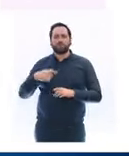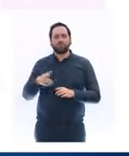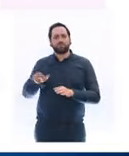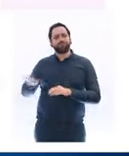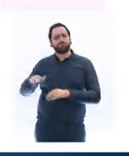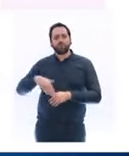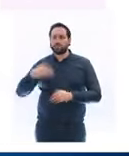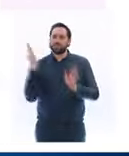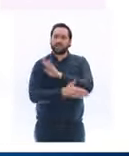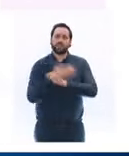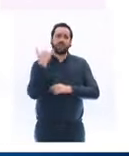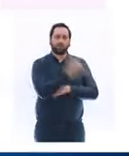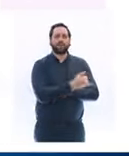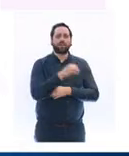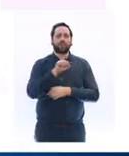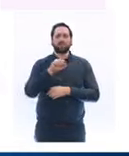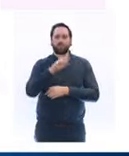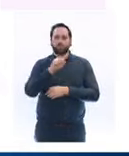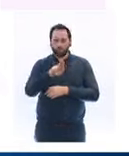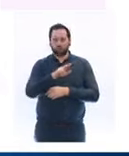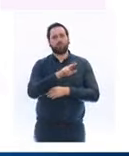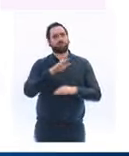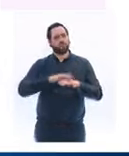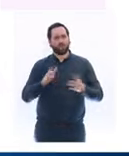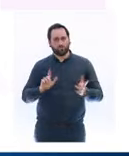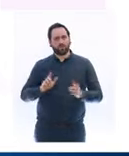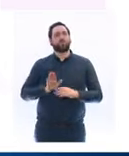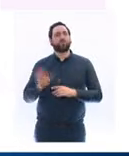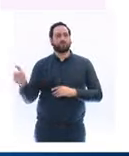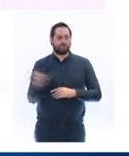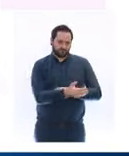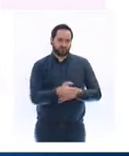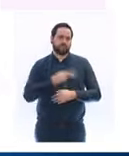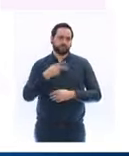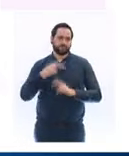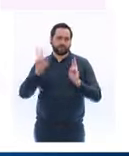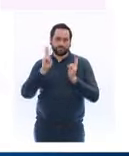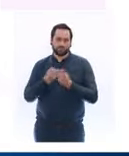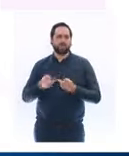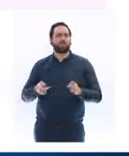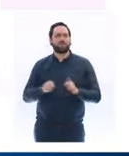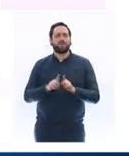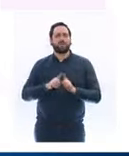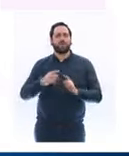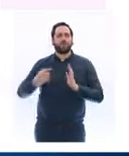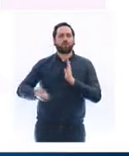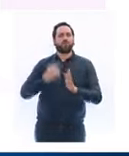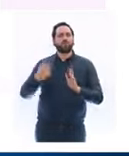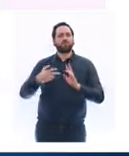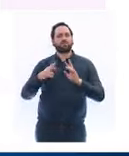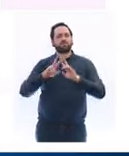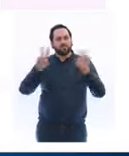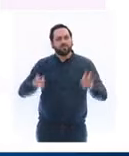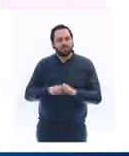leur demandons d'aller contacter leurs médecins. Nous avons rétabli toutes les dérogations qui étaient en cours au cours de la première vague épidémique jusqu'à la consultation